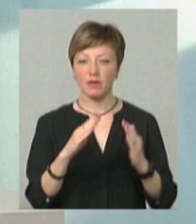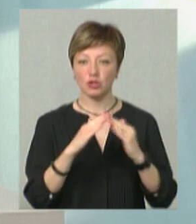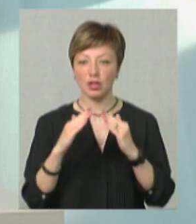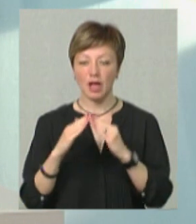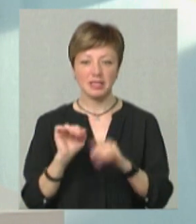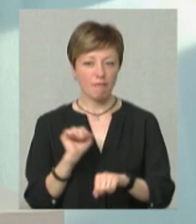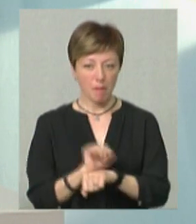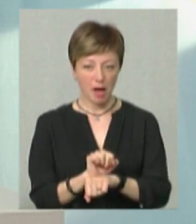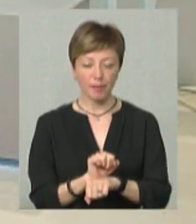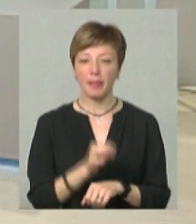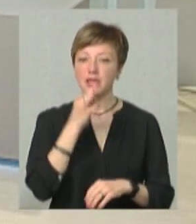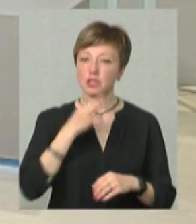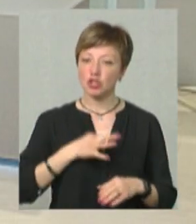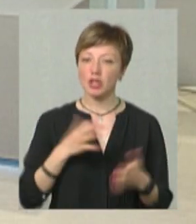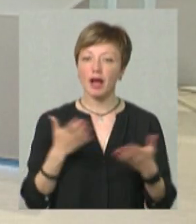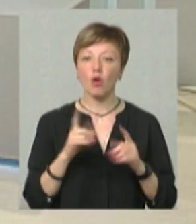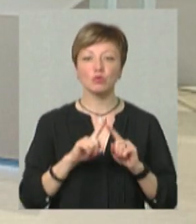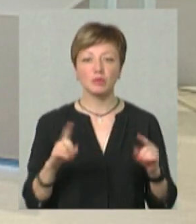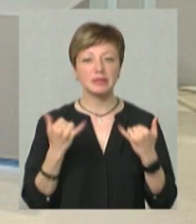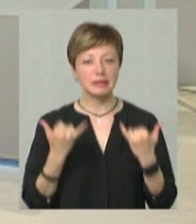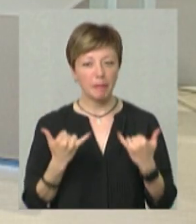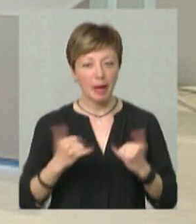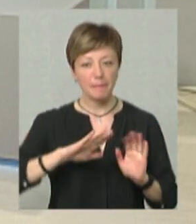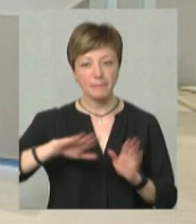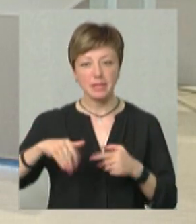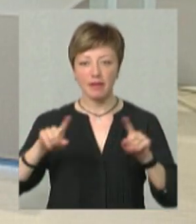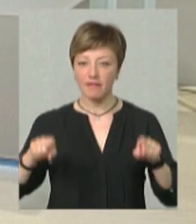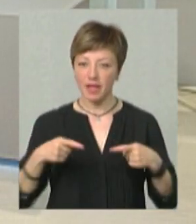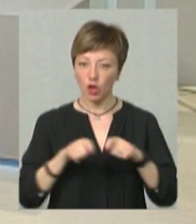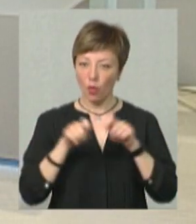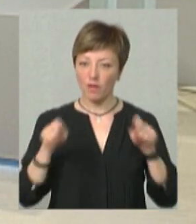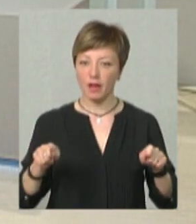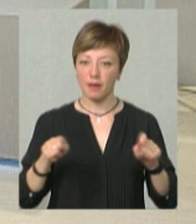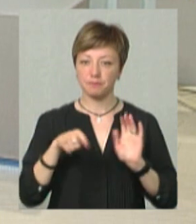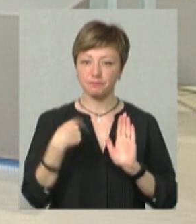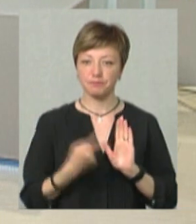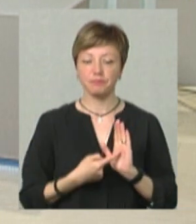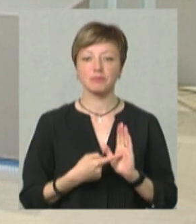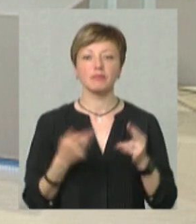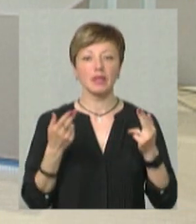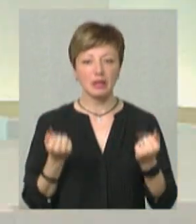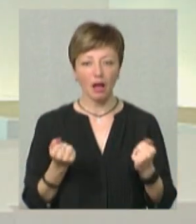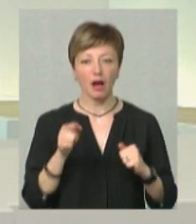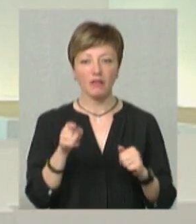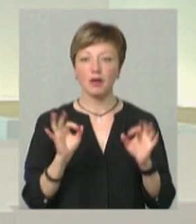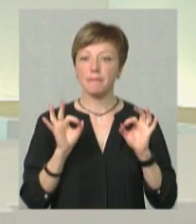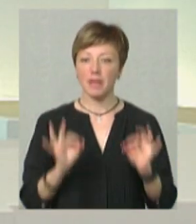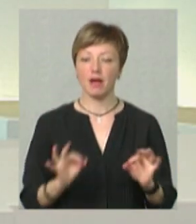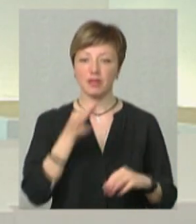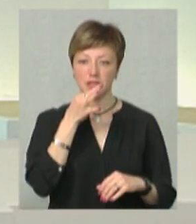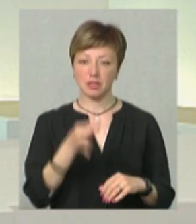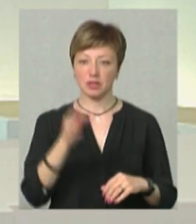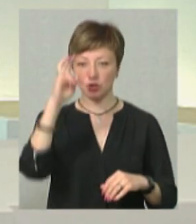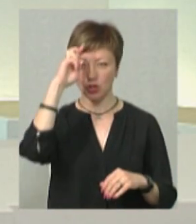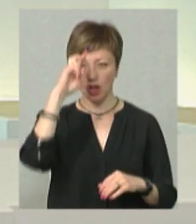Скажіть, Дениса, які його особливості тепер, після відновлення? Так, ви правильно зауважили, що